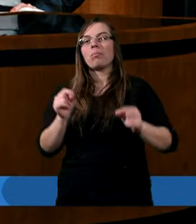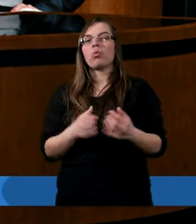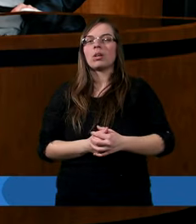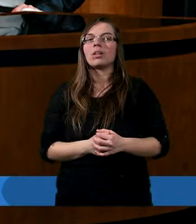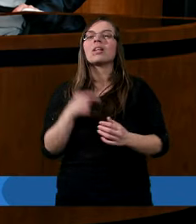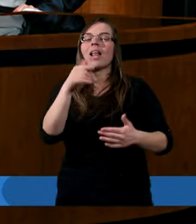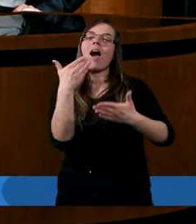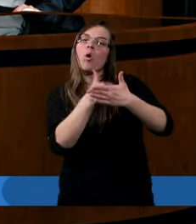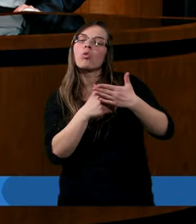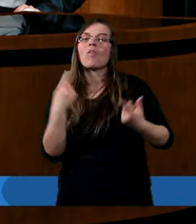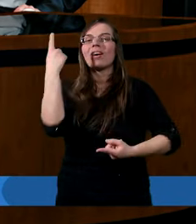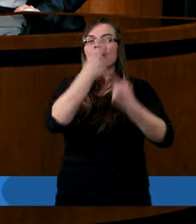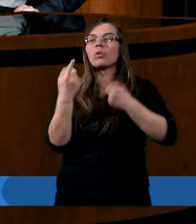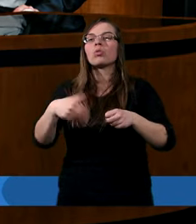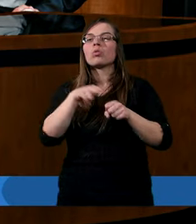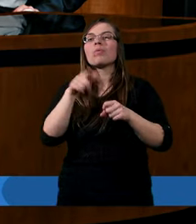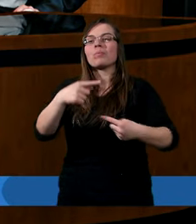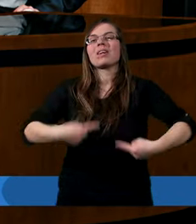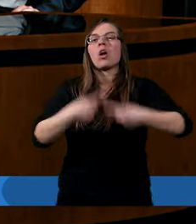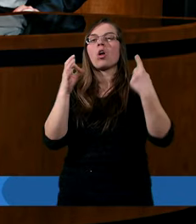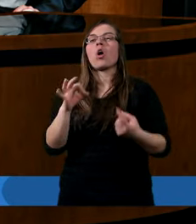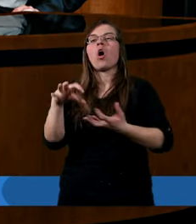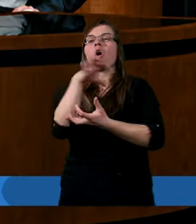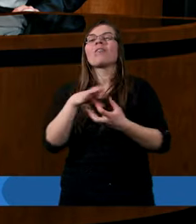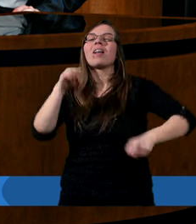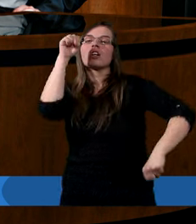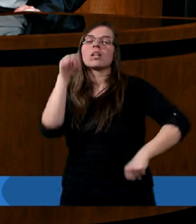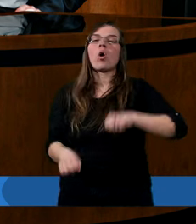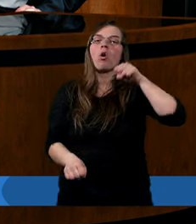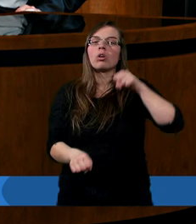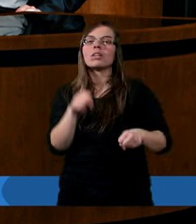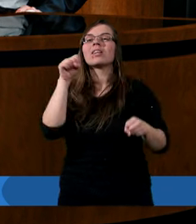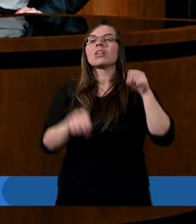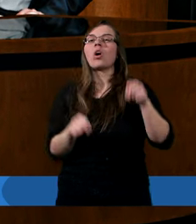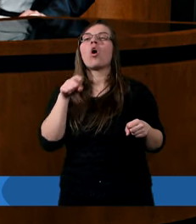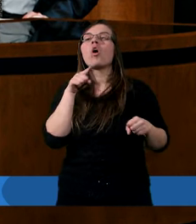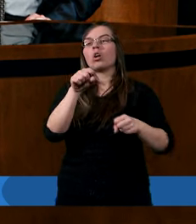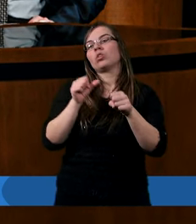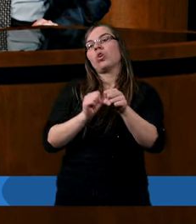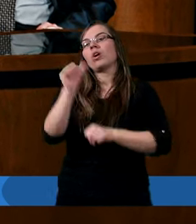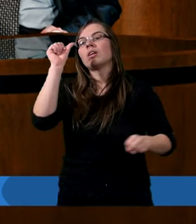ta końcowa myśl, że On przekona też świat o sądzie. Sąd to jest